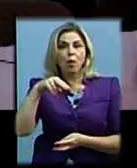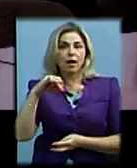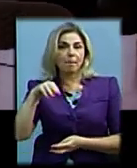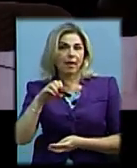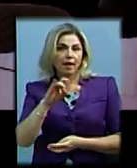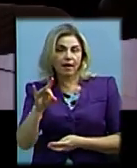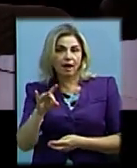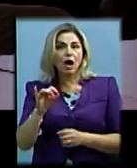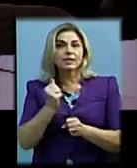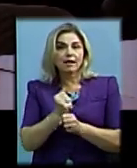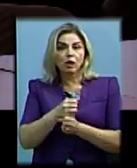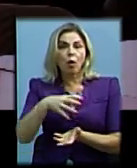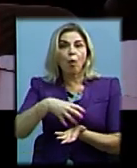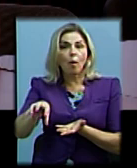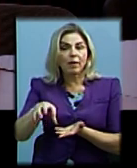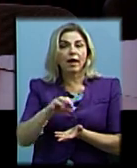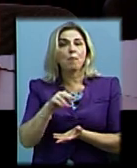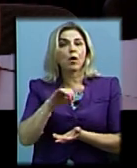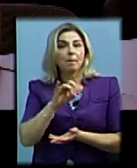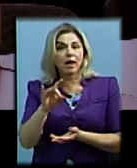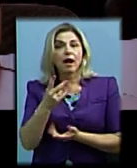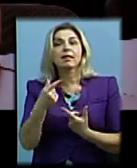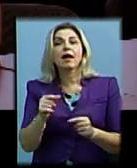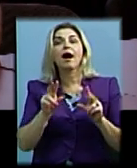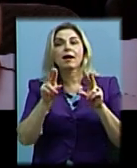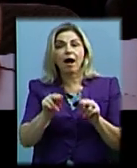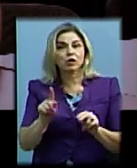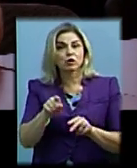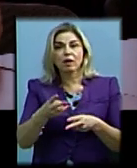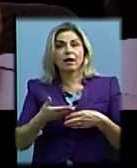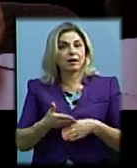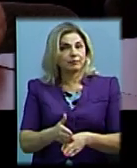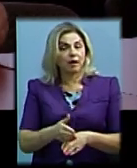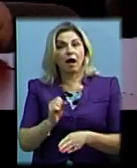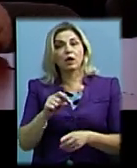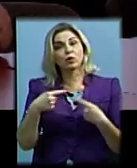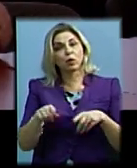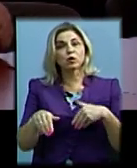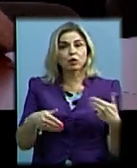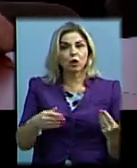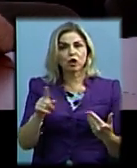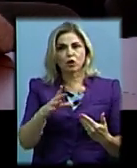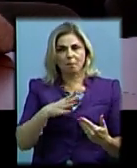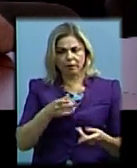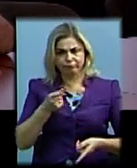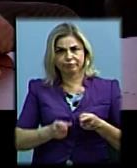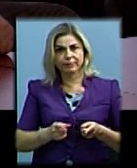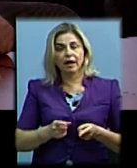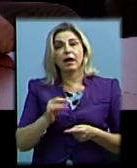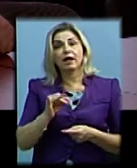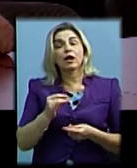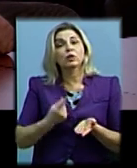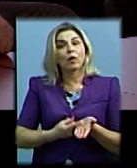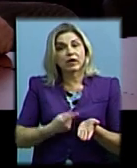зробити копію з полімеру. Але де гарантія, що її не розіб'ють? А з іншого боку хотілося, щоб речі стояли справжні. Тоді ж